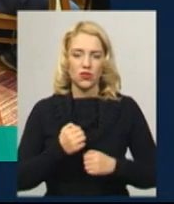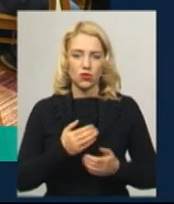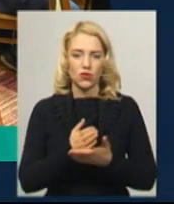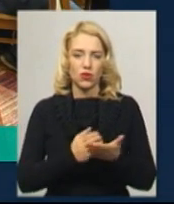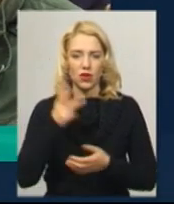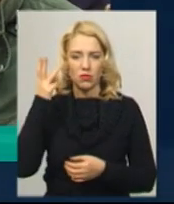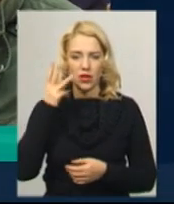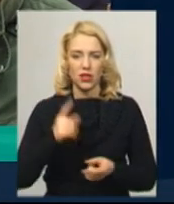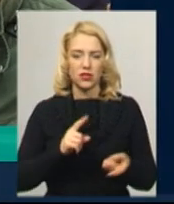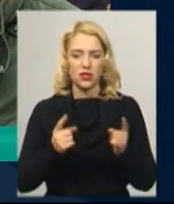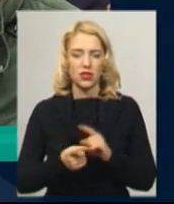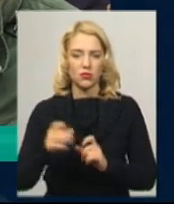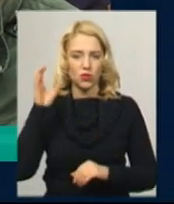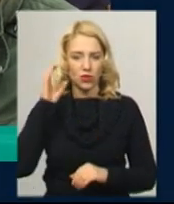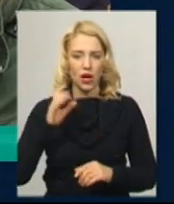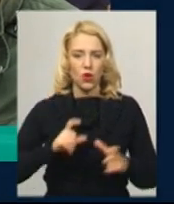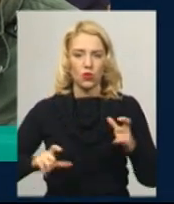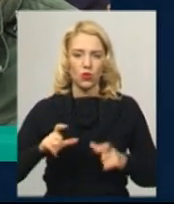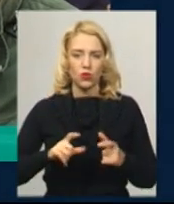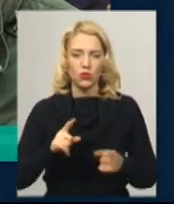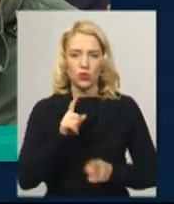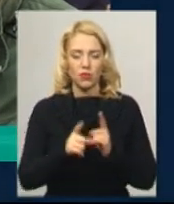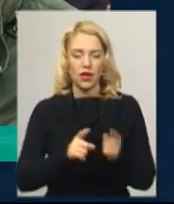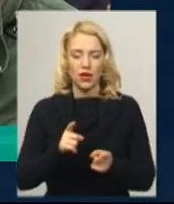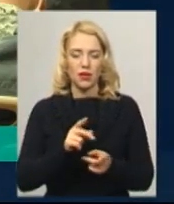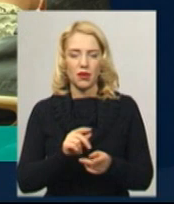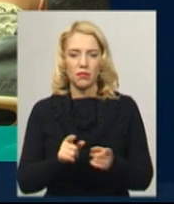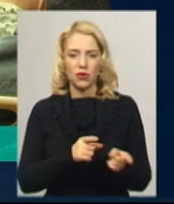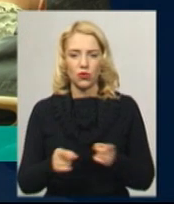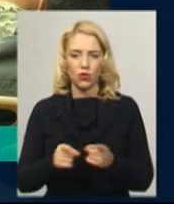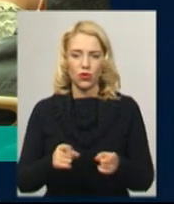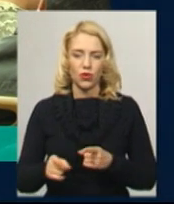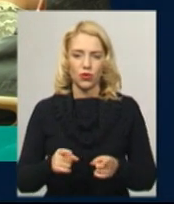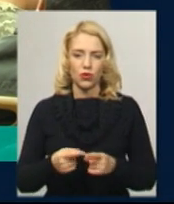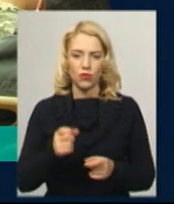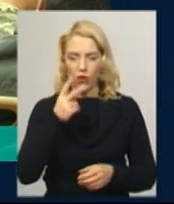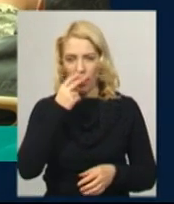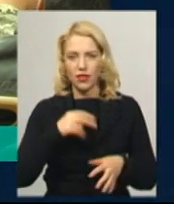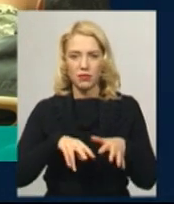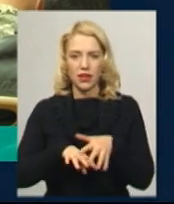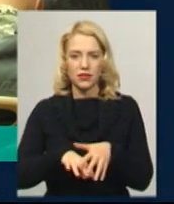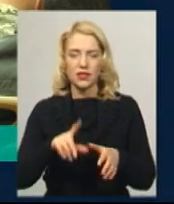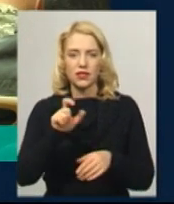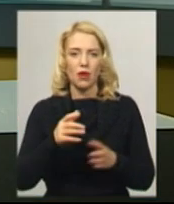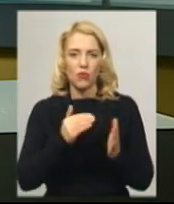Хмельницького стали слухачами курсу перепідготовки та соціальної адаптації військовослужбовців за програмою НАТО.